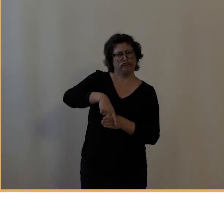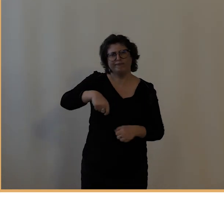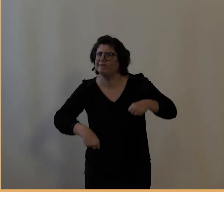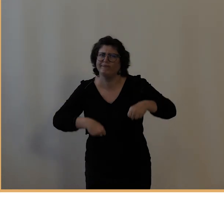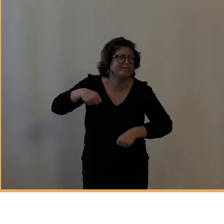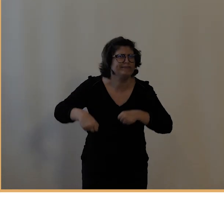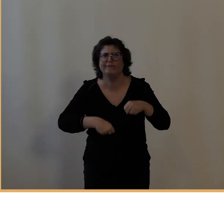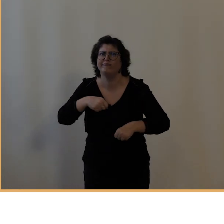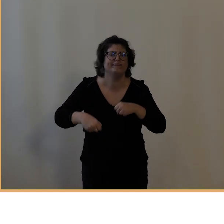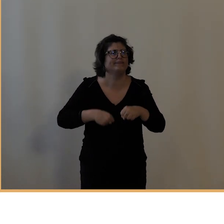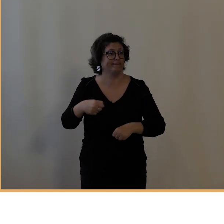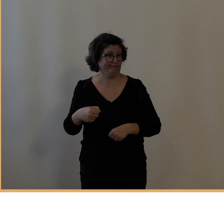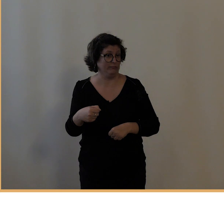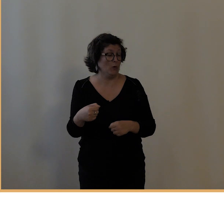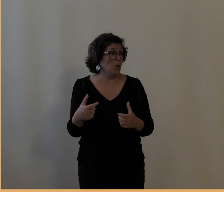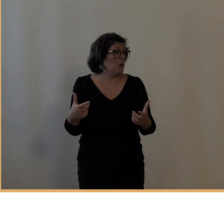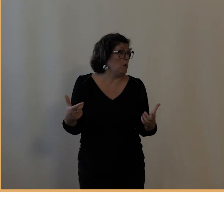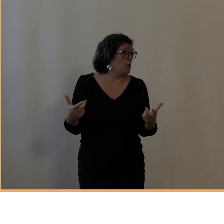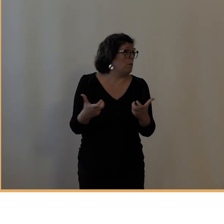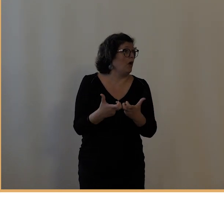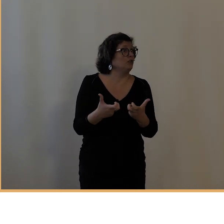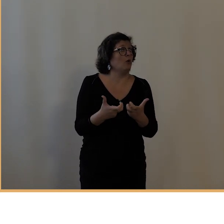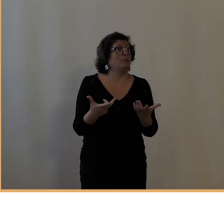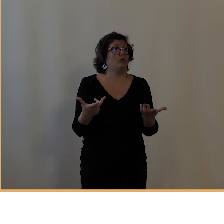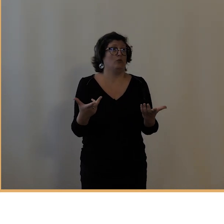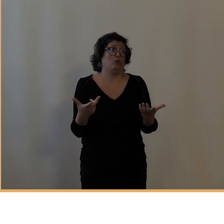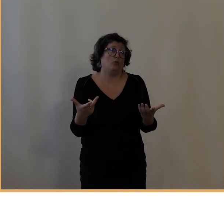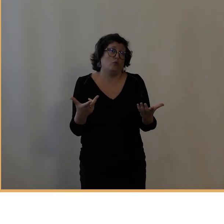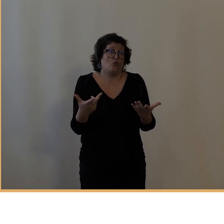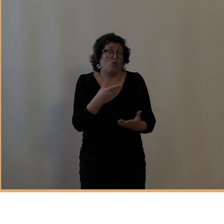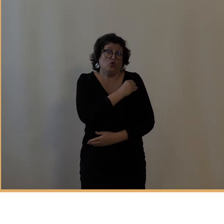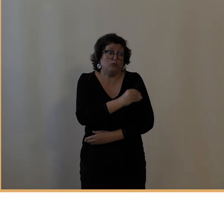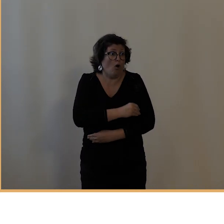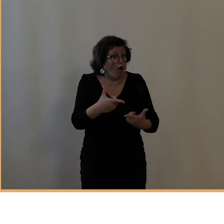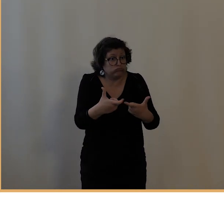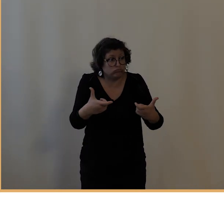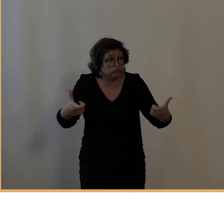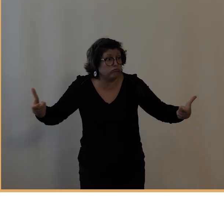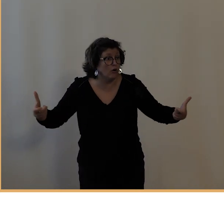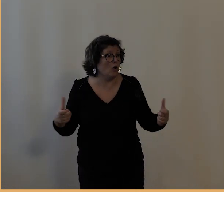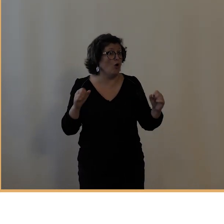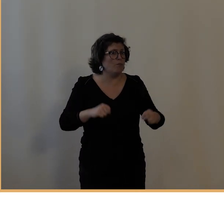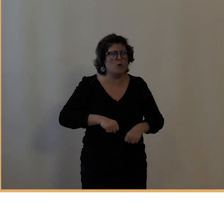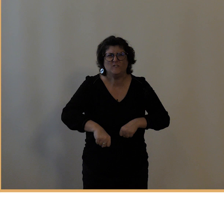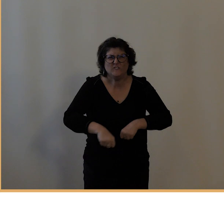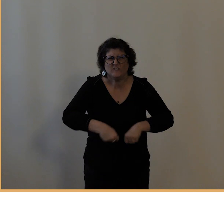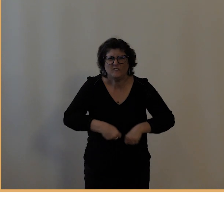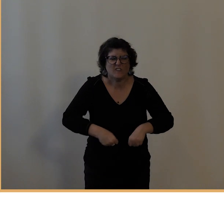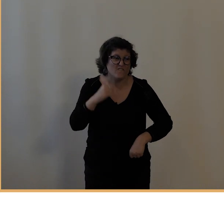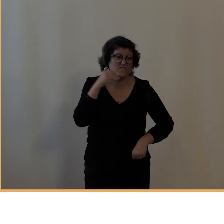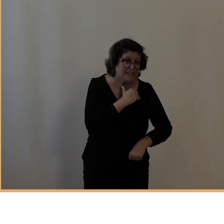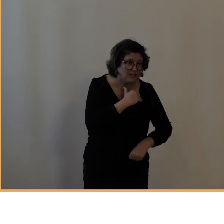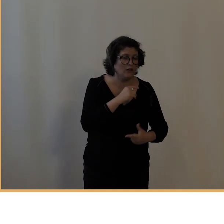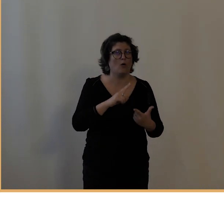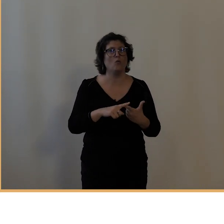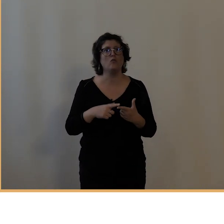des fois des épreuves de... Les épreuves sportives sont assez éclectiques. Il s'agit des fois des épreuves de vitesse, des épreuves de